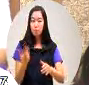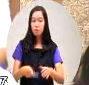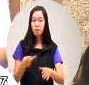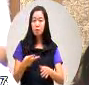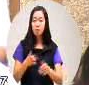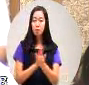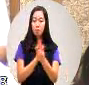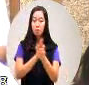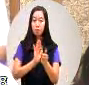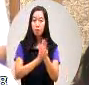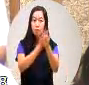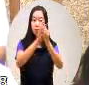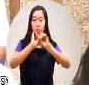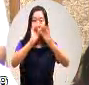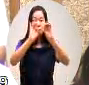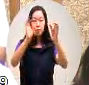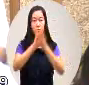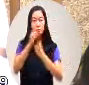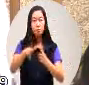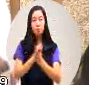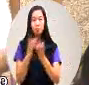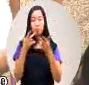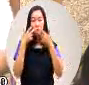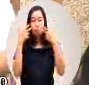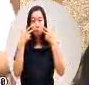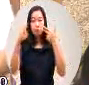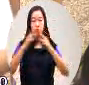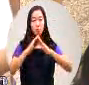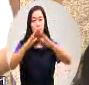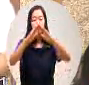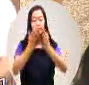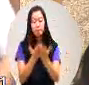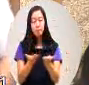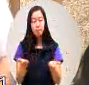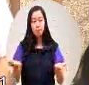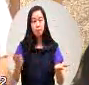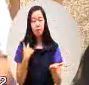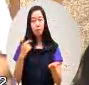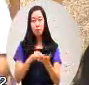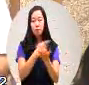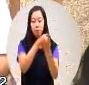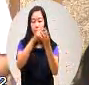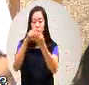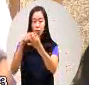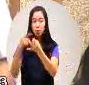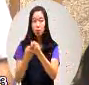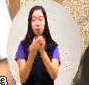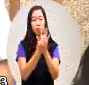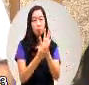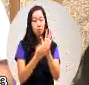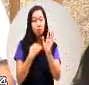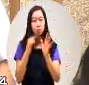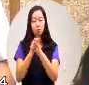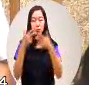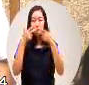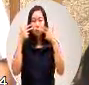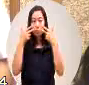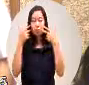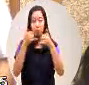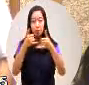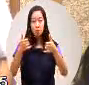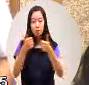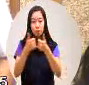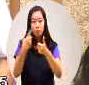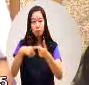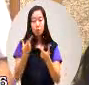在推展的这个原住民市集所以整体上来说的话原民会是确实是有在